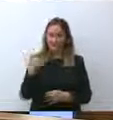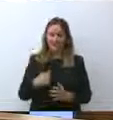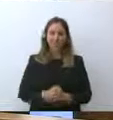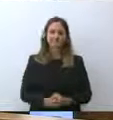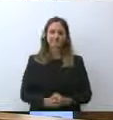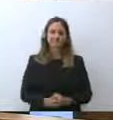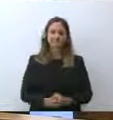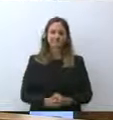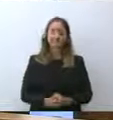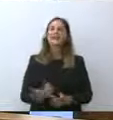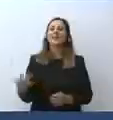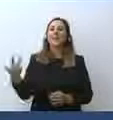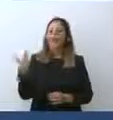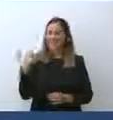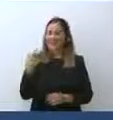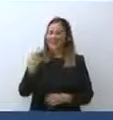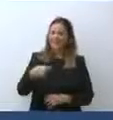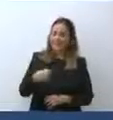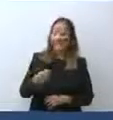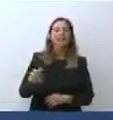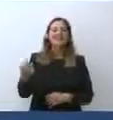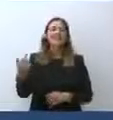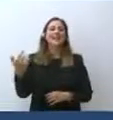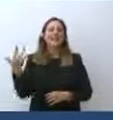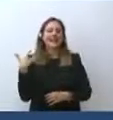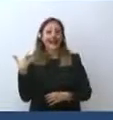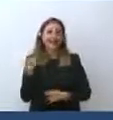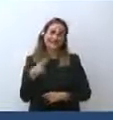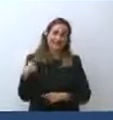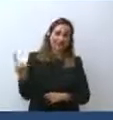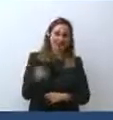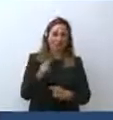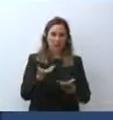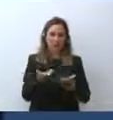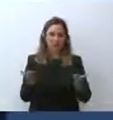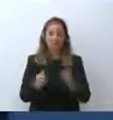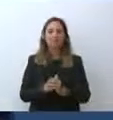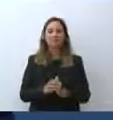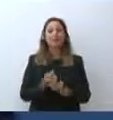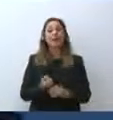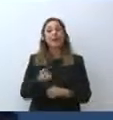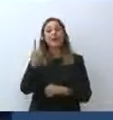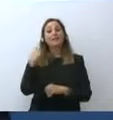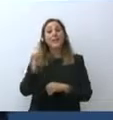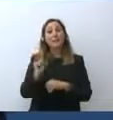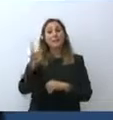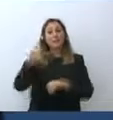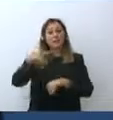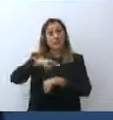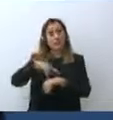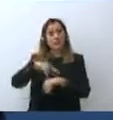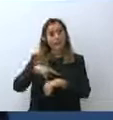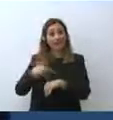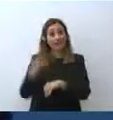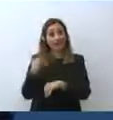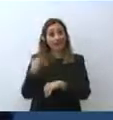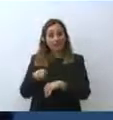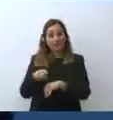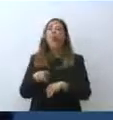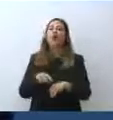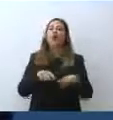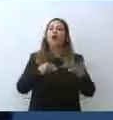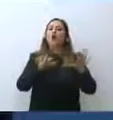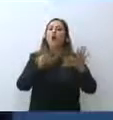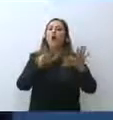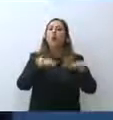Grazie Presidente e grazie a tutti voi signori. Ieri 1 settembre tutte le nostre 8.500